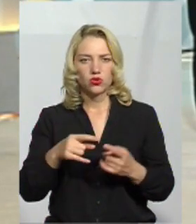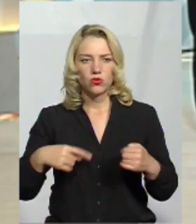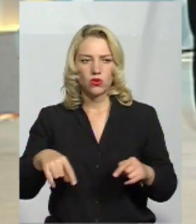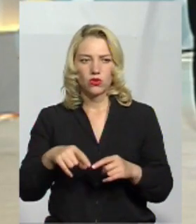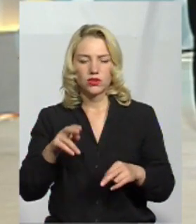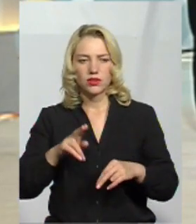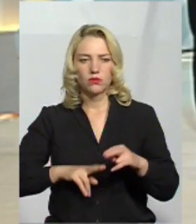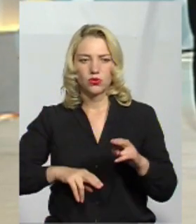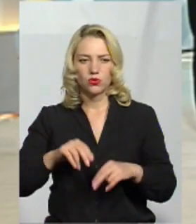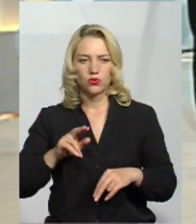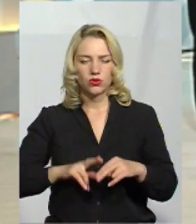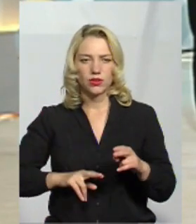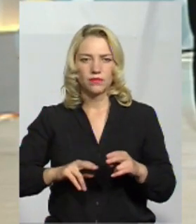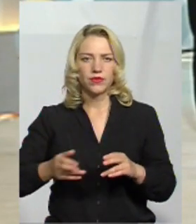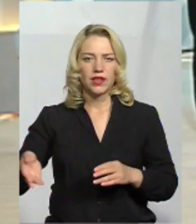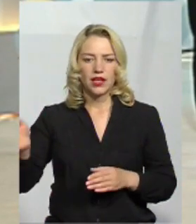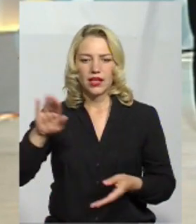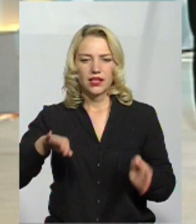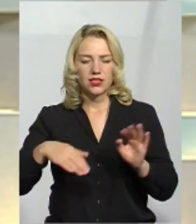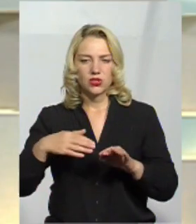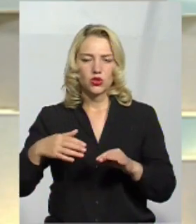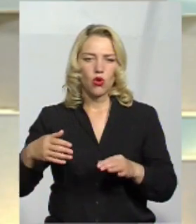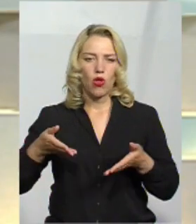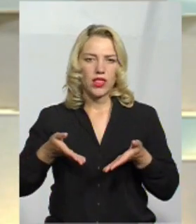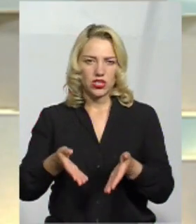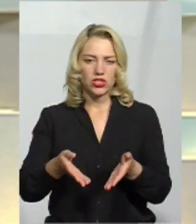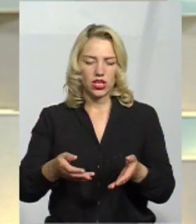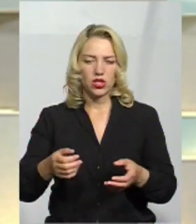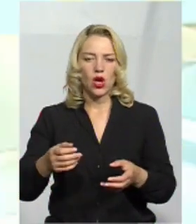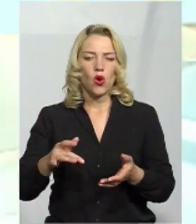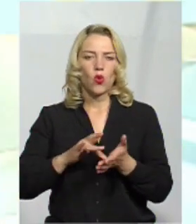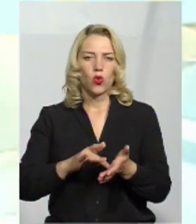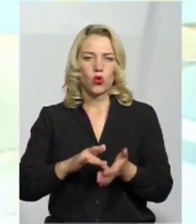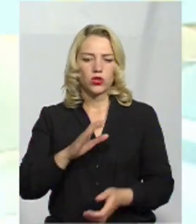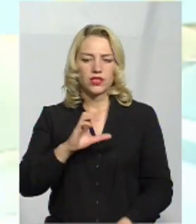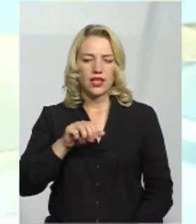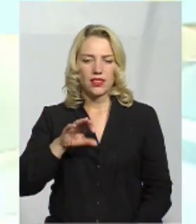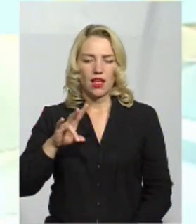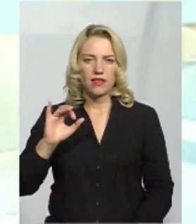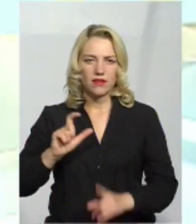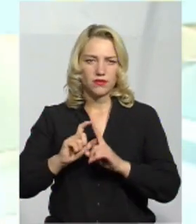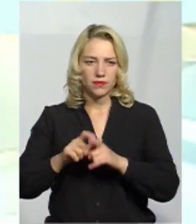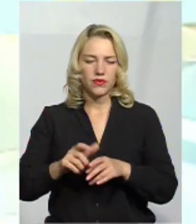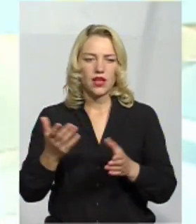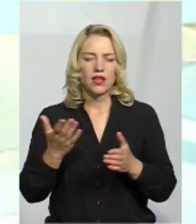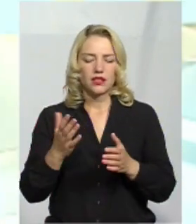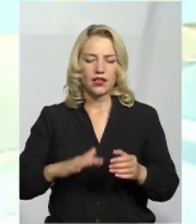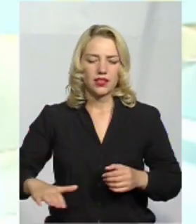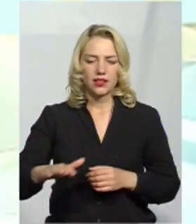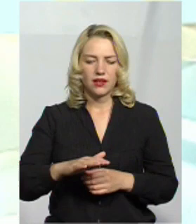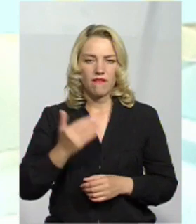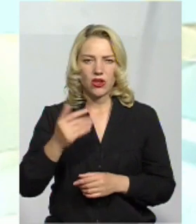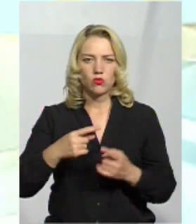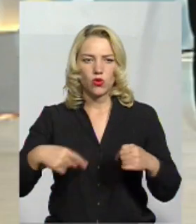окрузі будують гірськолижний курорт? Сатанові. Правильно. Який край у Вашому окрузі має